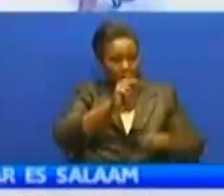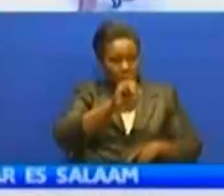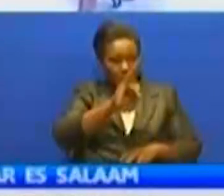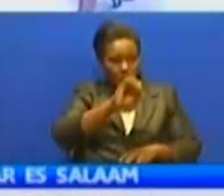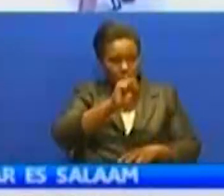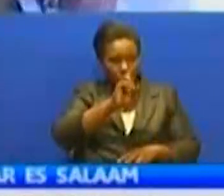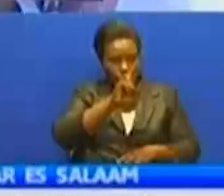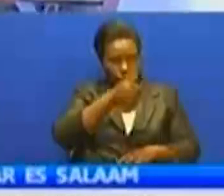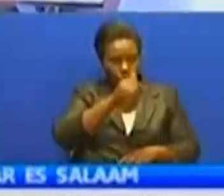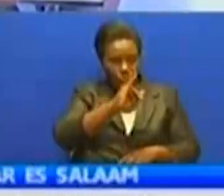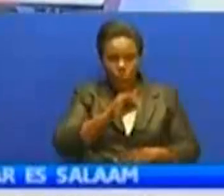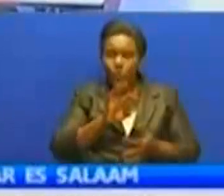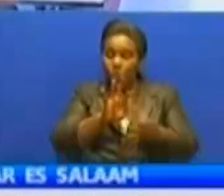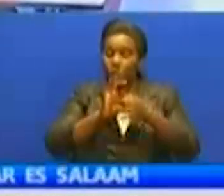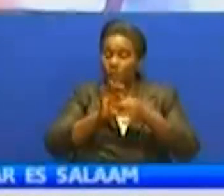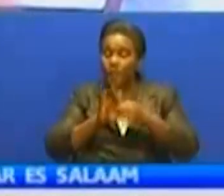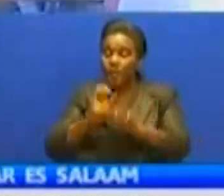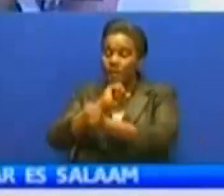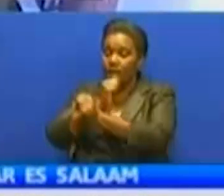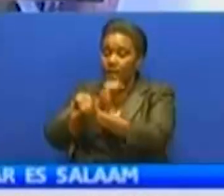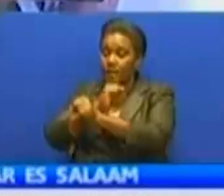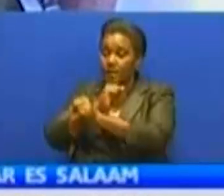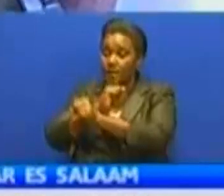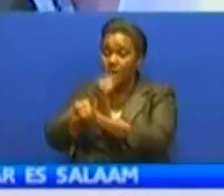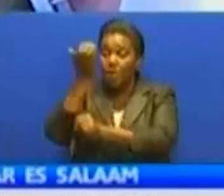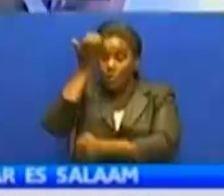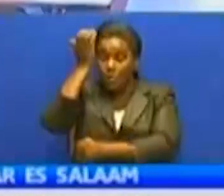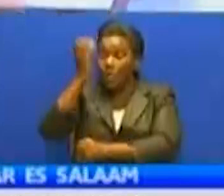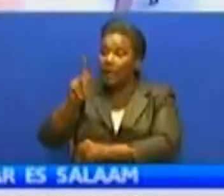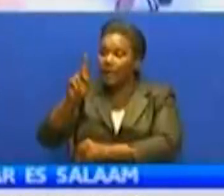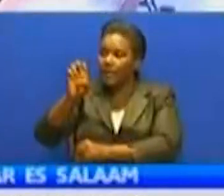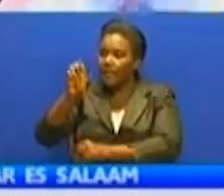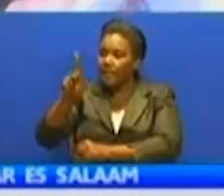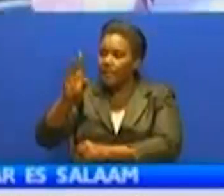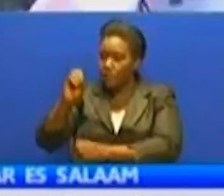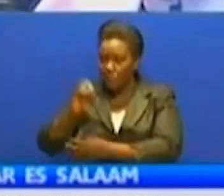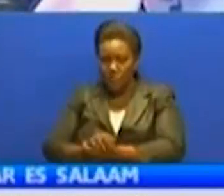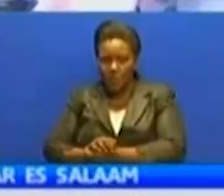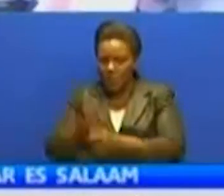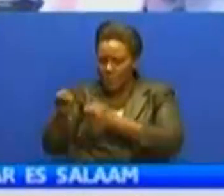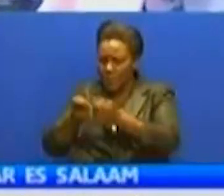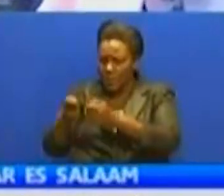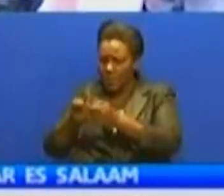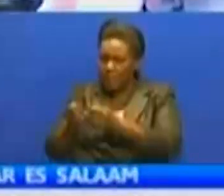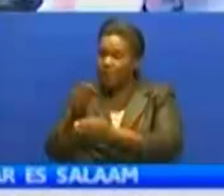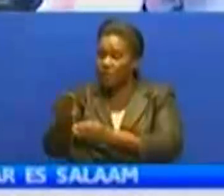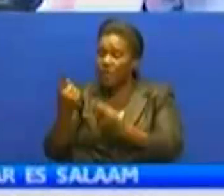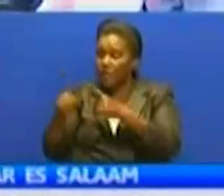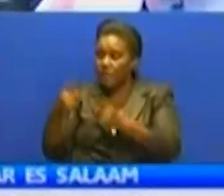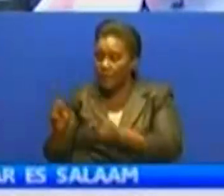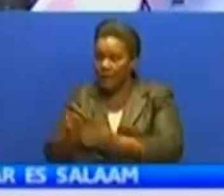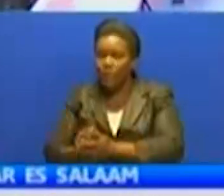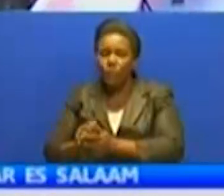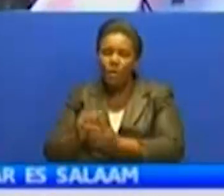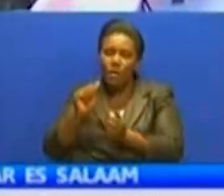Karikatua nyingine, maakama ya kimkazi kisutu kwa kushirikiana na gereza la keko, imendesha kesi mbalimbali za watu umiwa